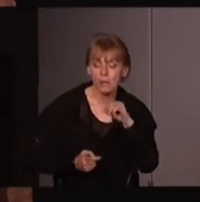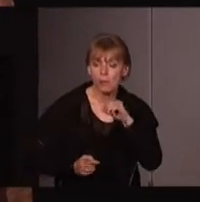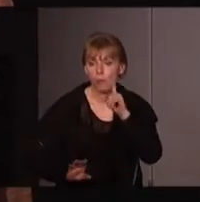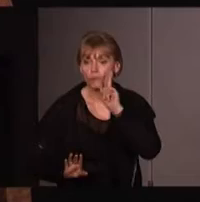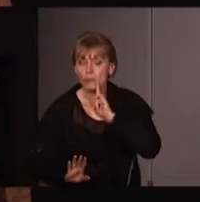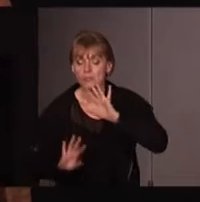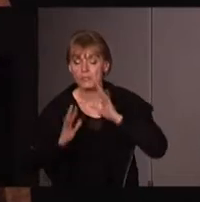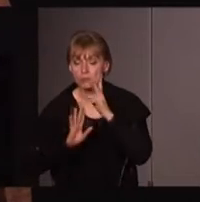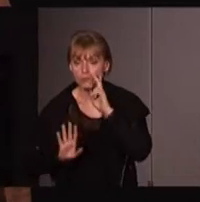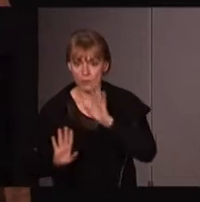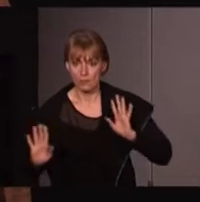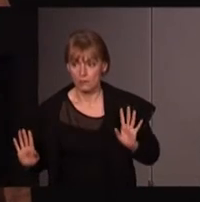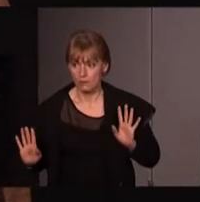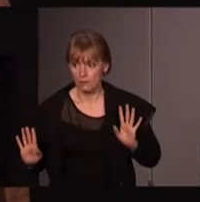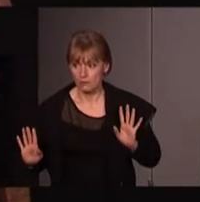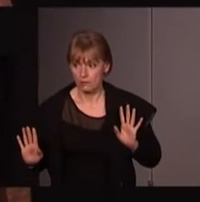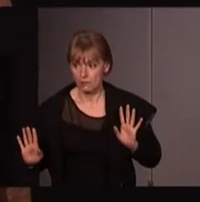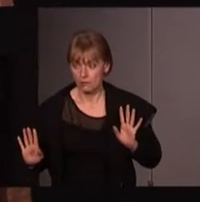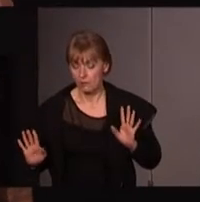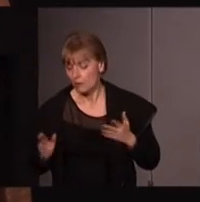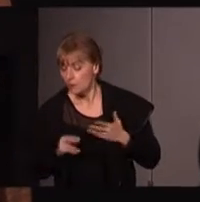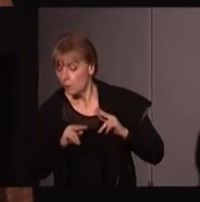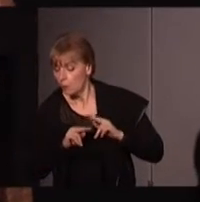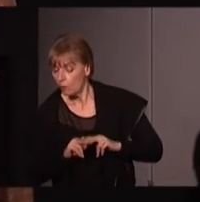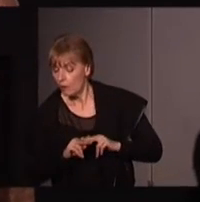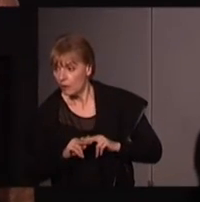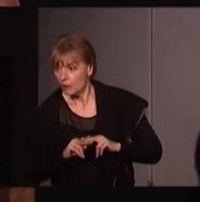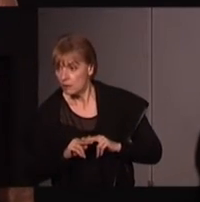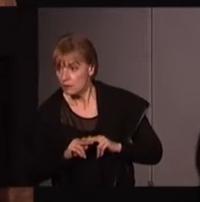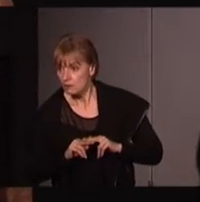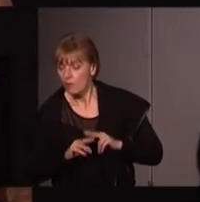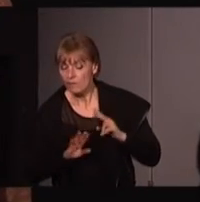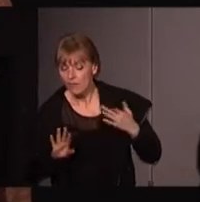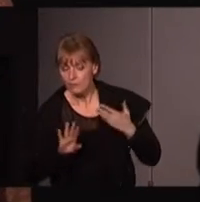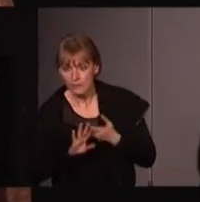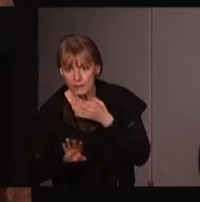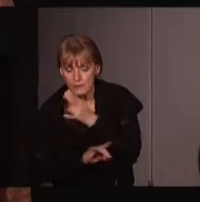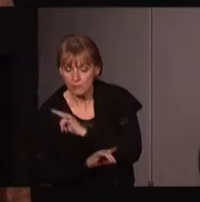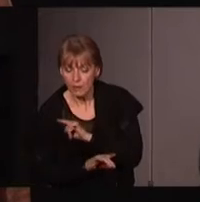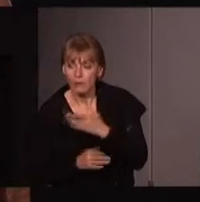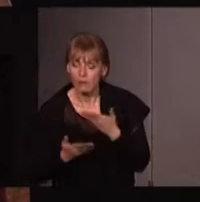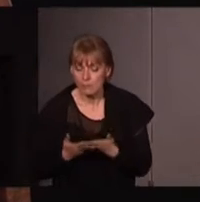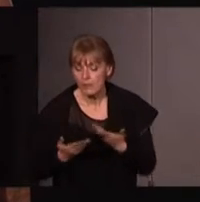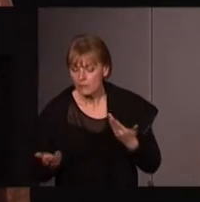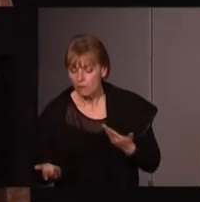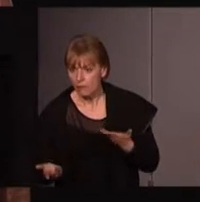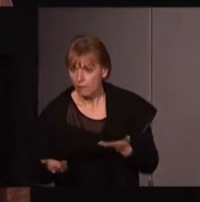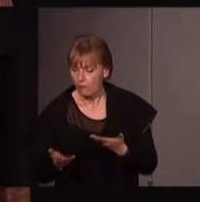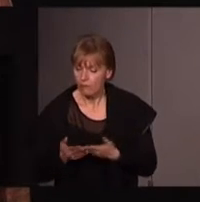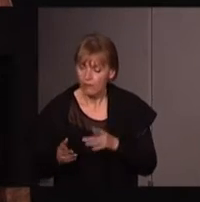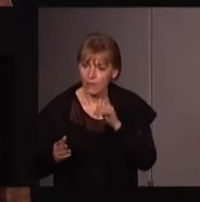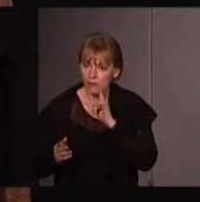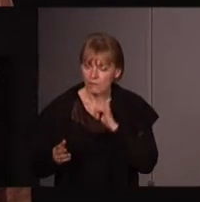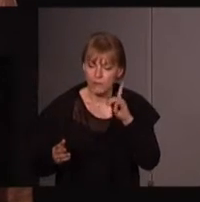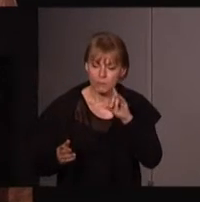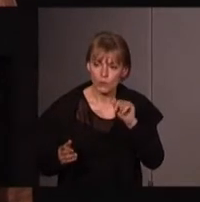Il ne reste finalement que le fameux, dont on n pas parlé de manière volontaire jusqu'à présent, le fameux néologisme de Françoise